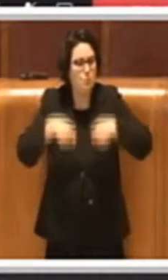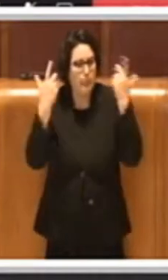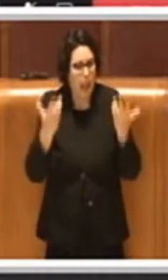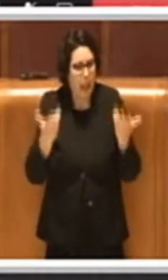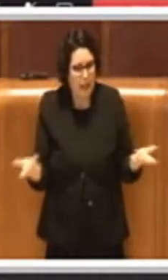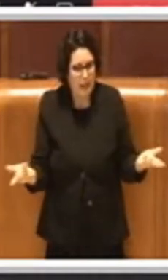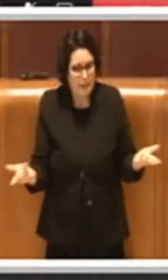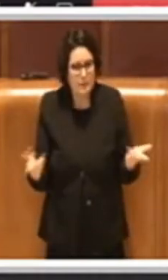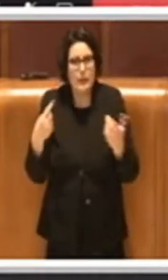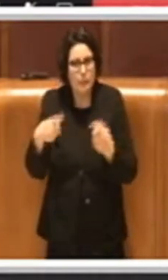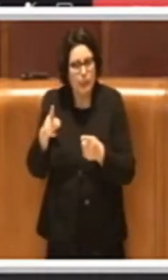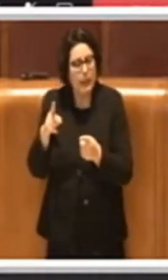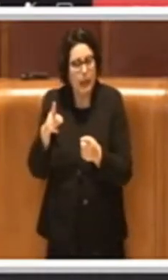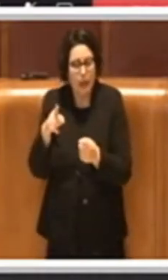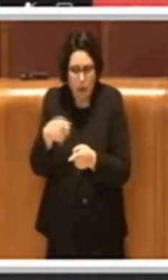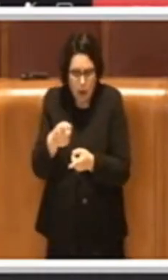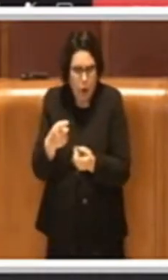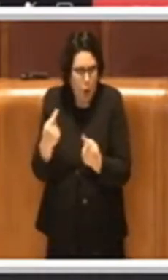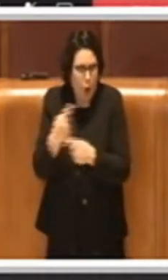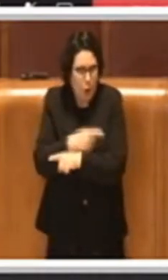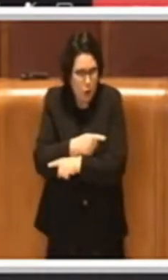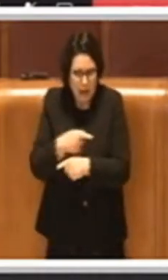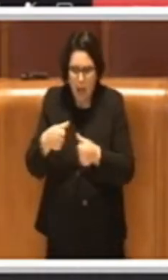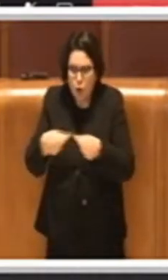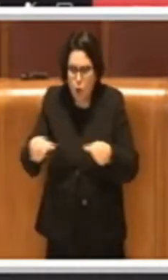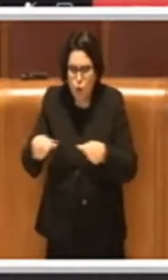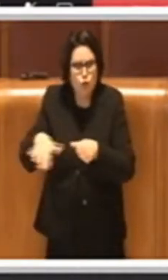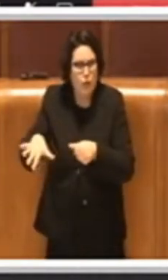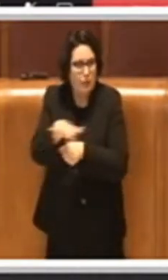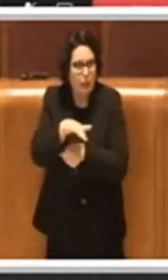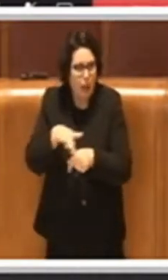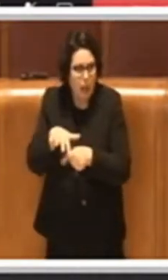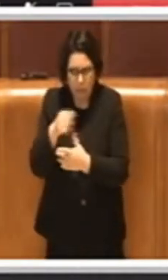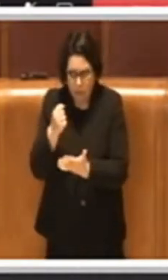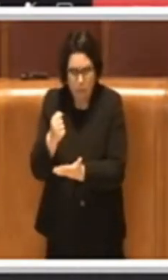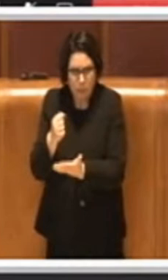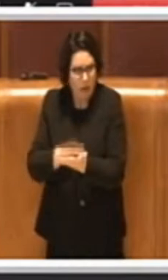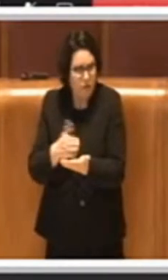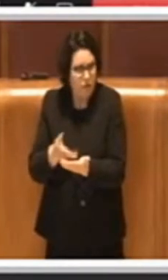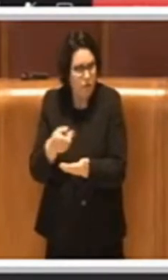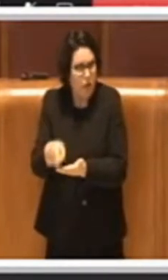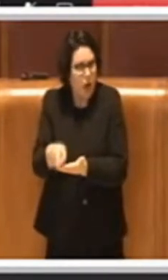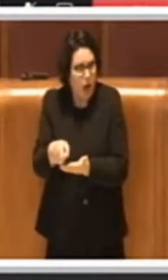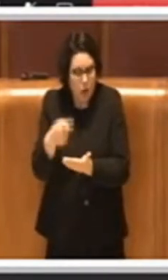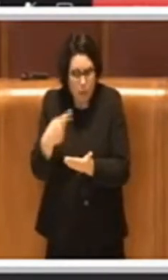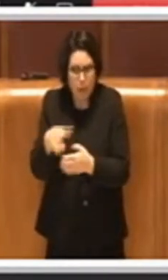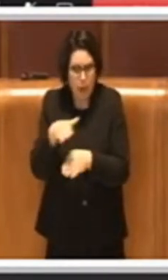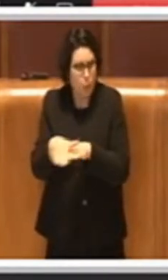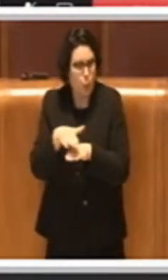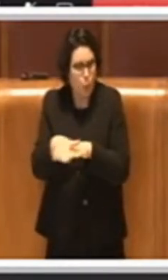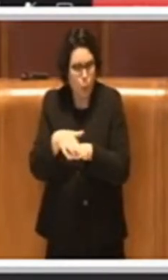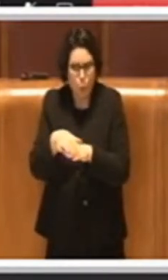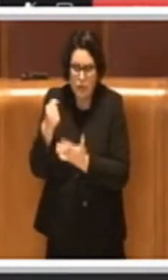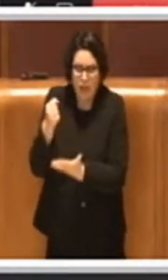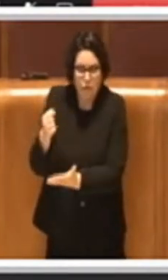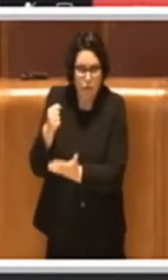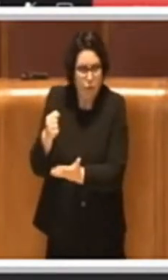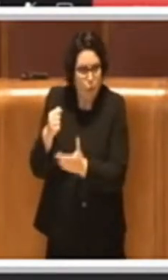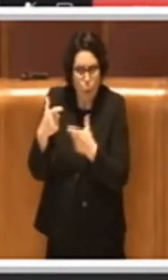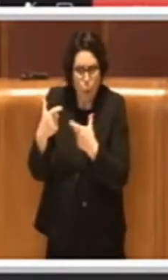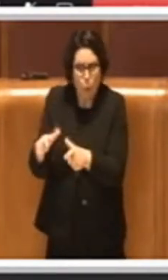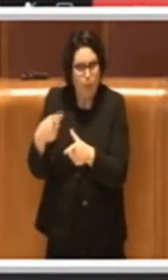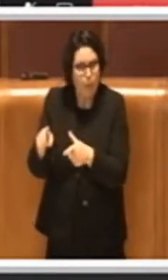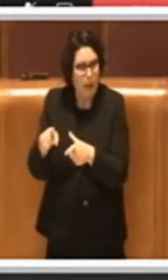un bene dei cittadini, quello che dovrebbe essere appunto utilizzato, utilizzando appunto dei fondi dell